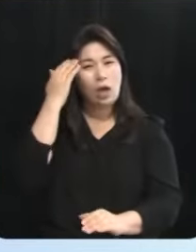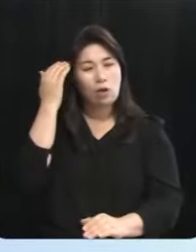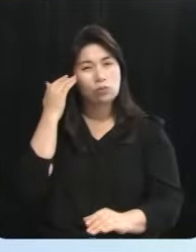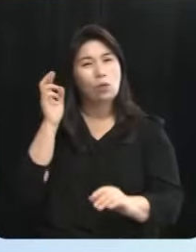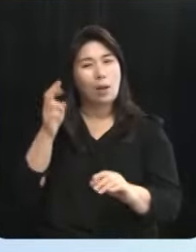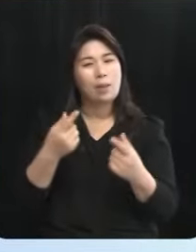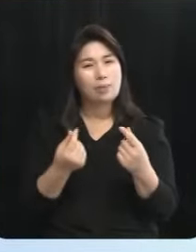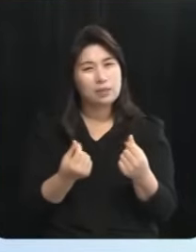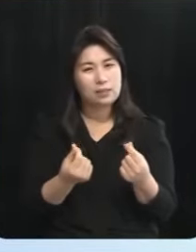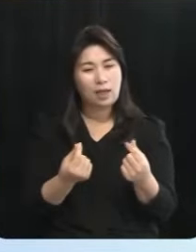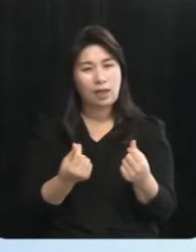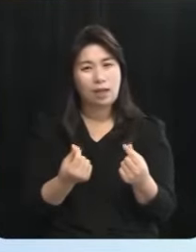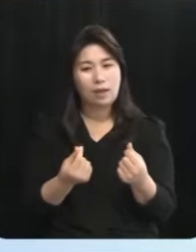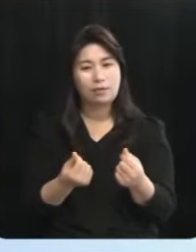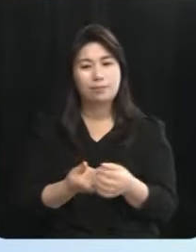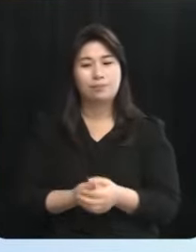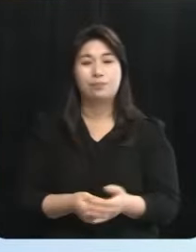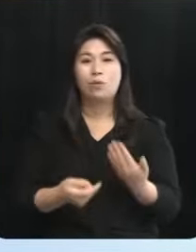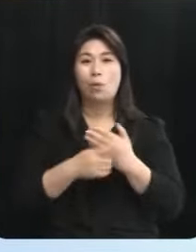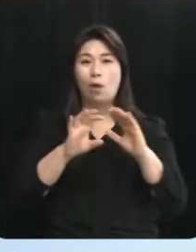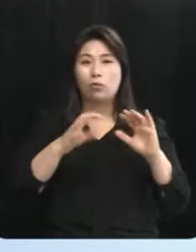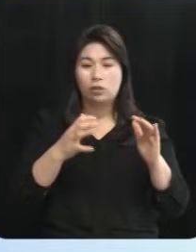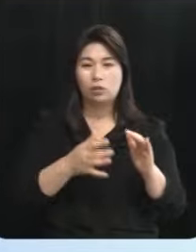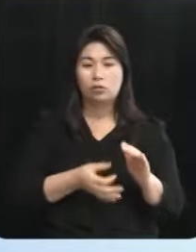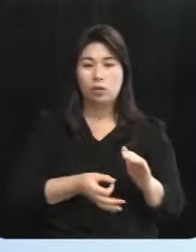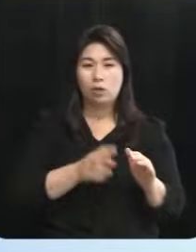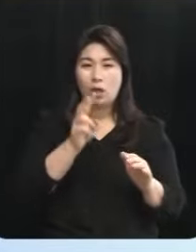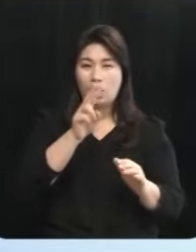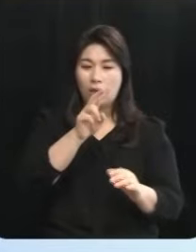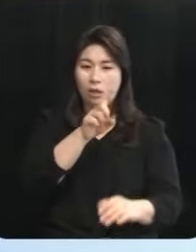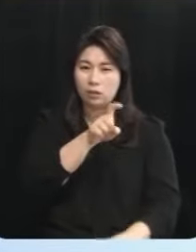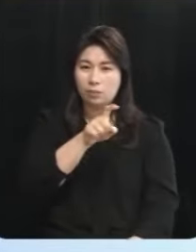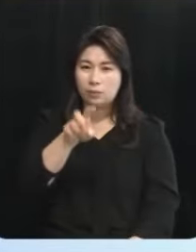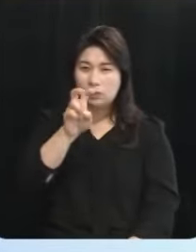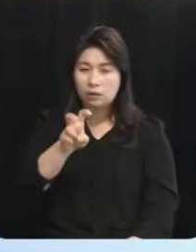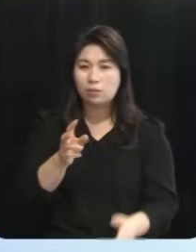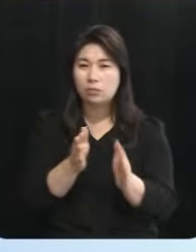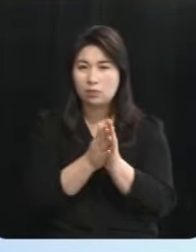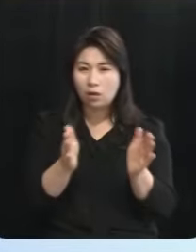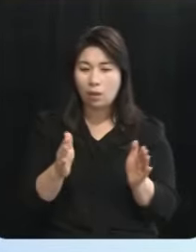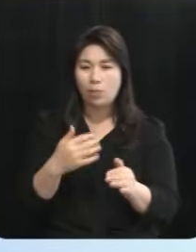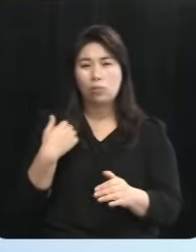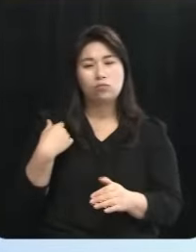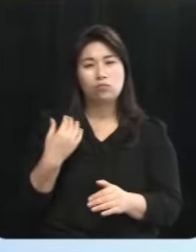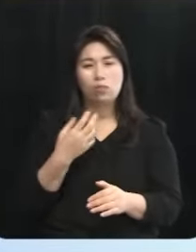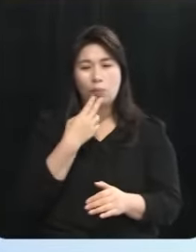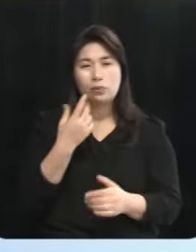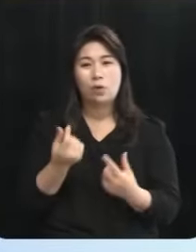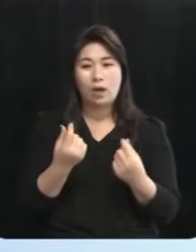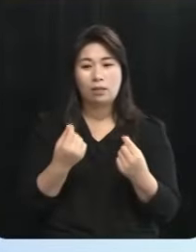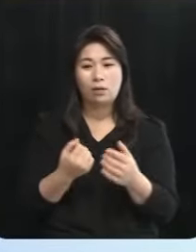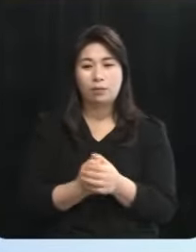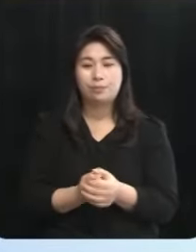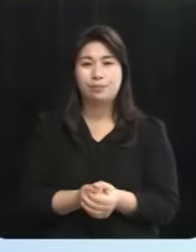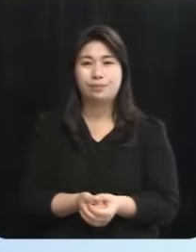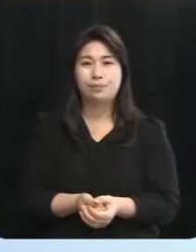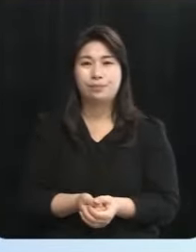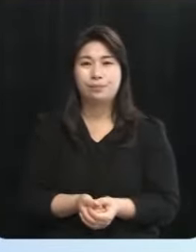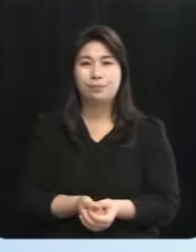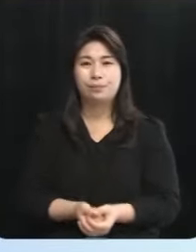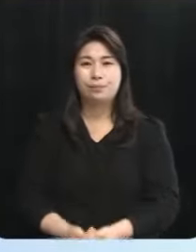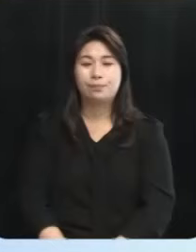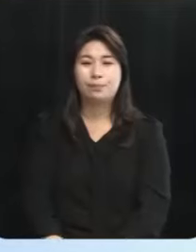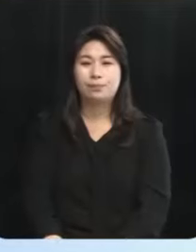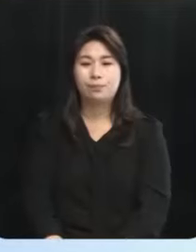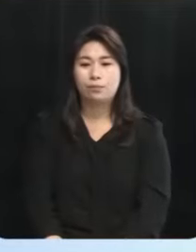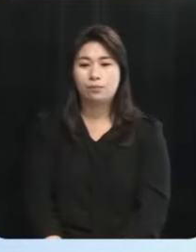정도 규모라면 외국인들한테 큰 저항 없이 저는 시작을 할 수 있다고 생각이 들고요 또 강순환 후보님께 여쭤보겠습니다